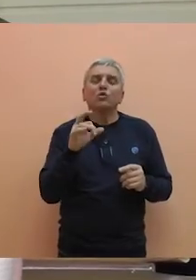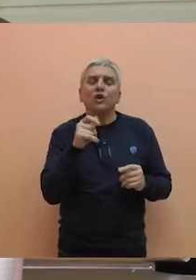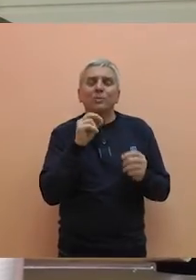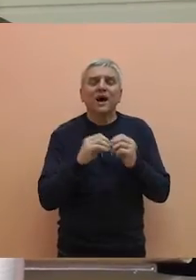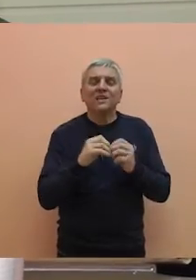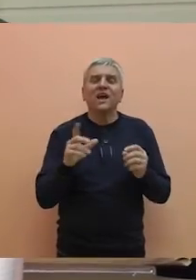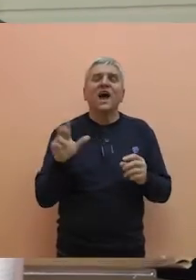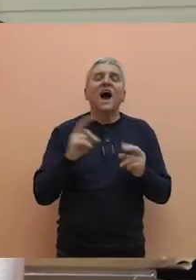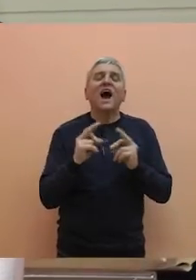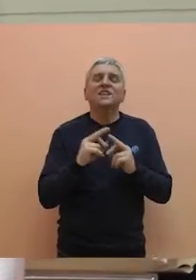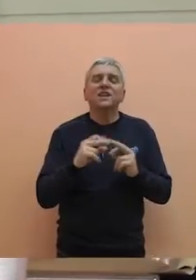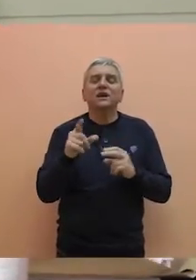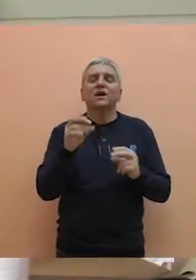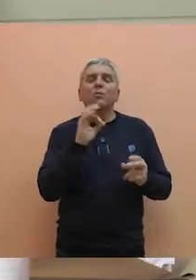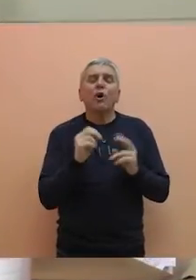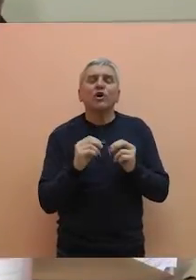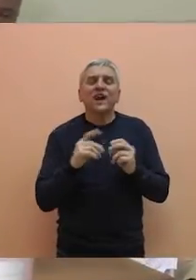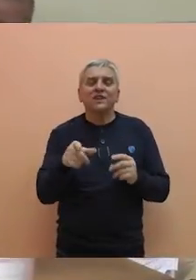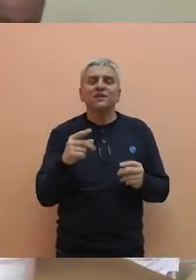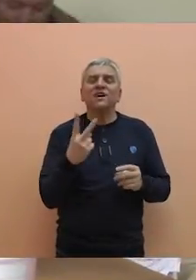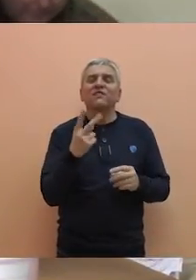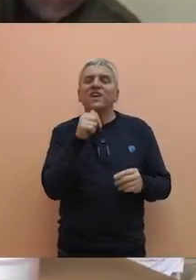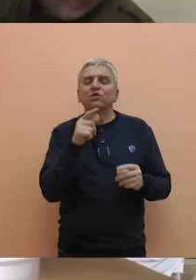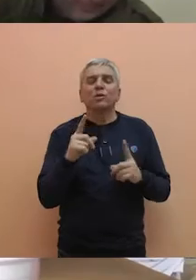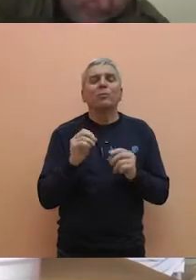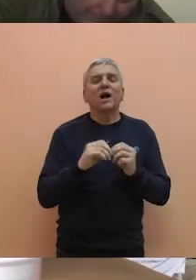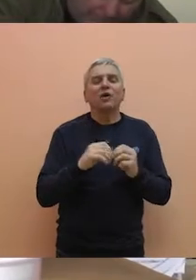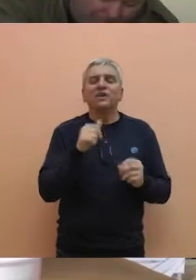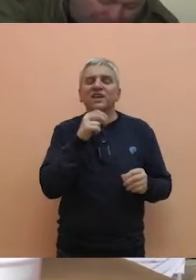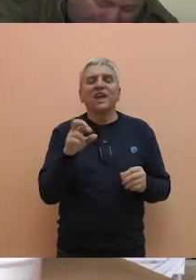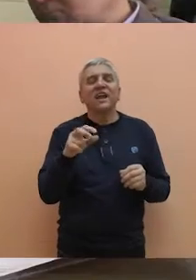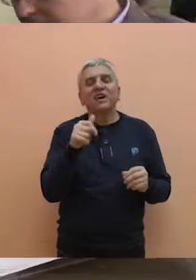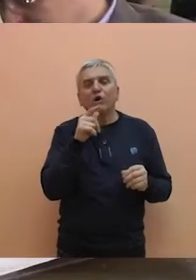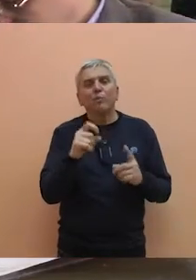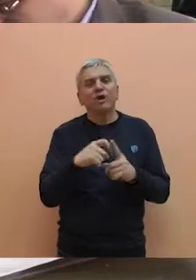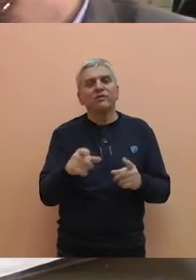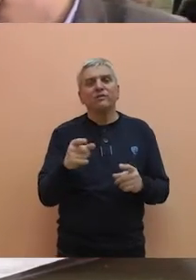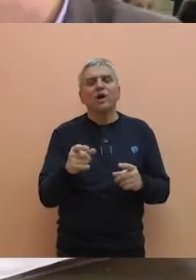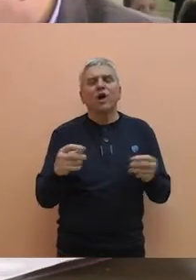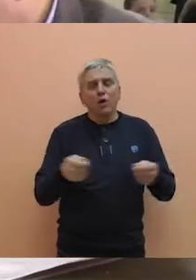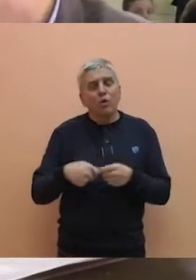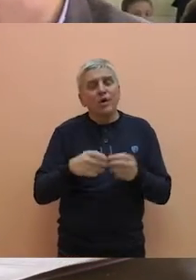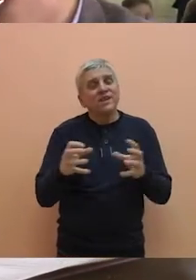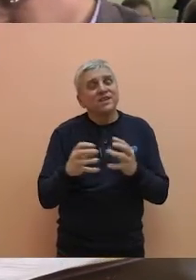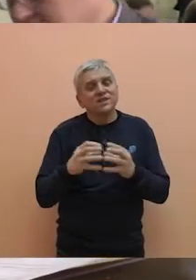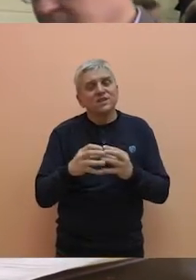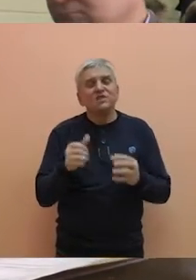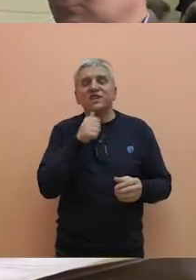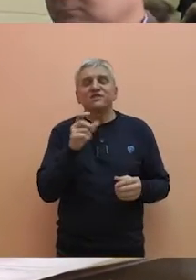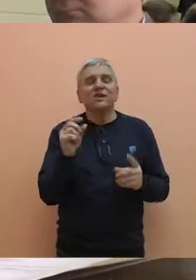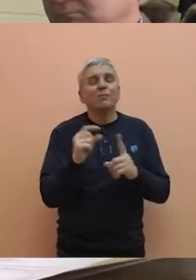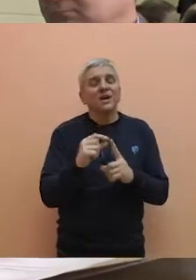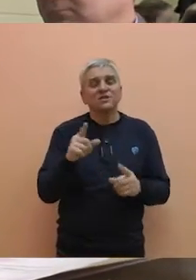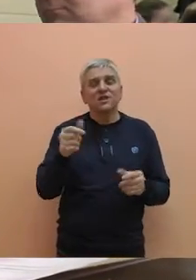Pataki, Atila Siladji, Atila Pozder, Viktor Balog i Eva Rokuš. Koalicija SVM, DSVM i SMAJ,